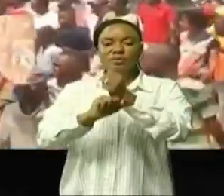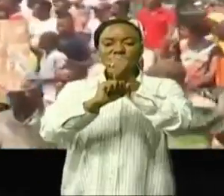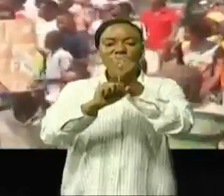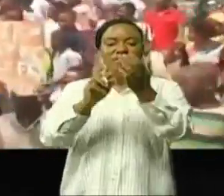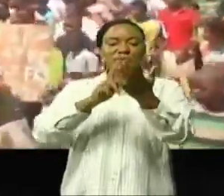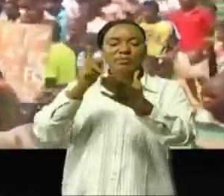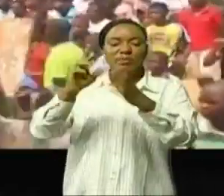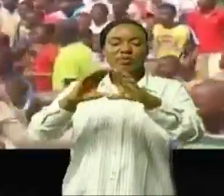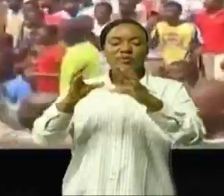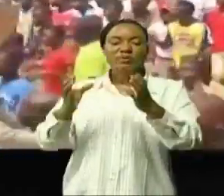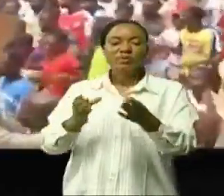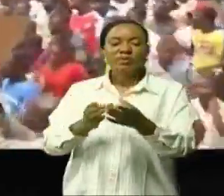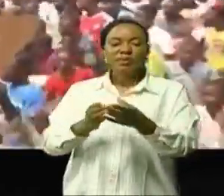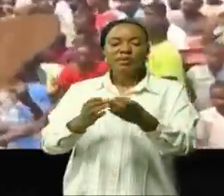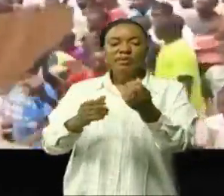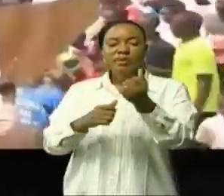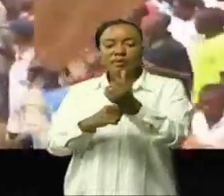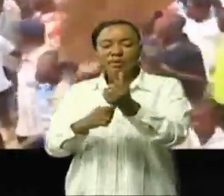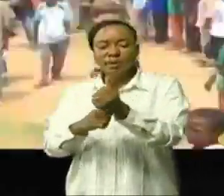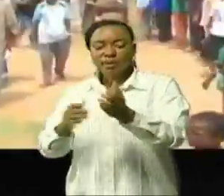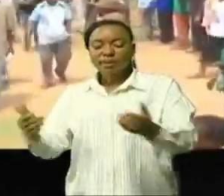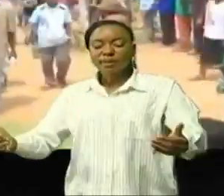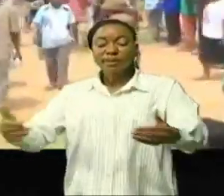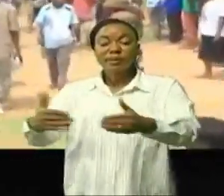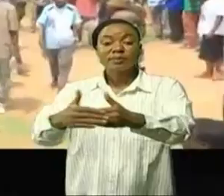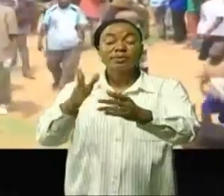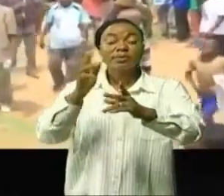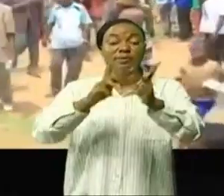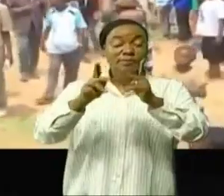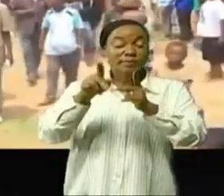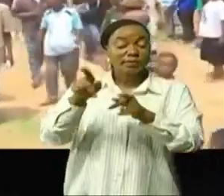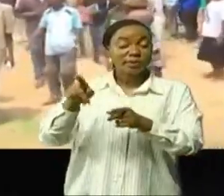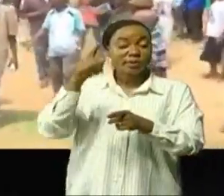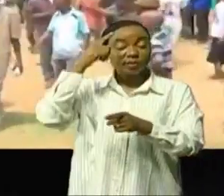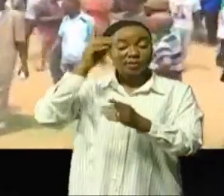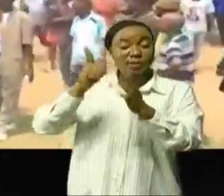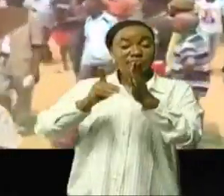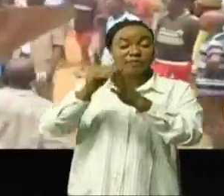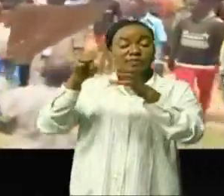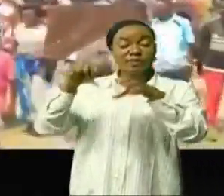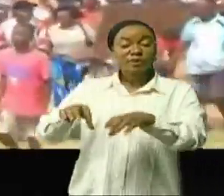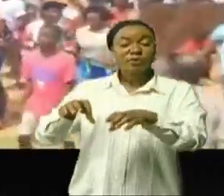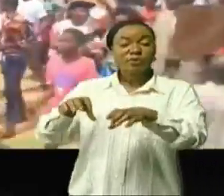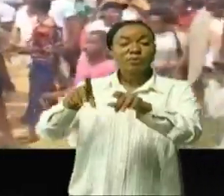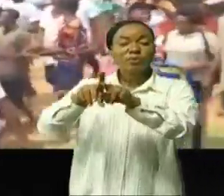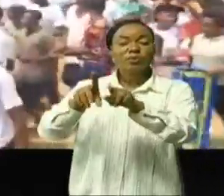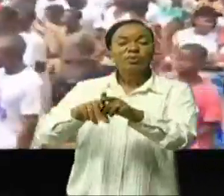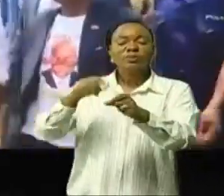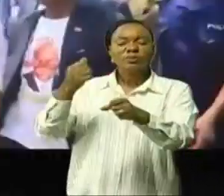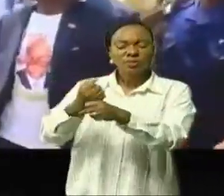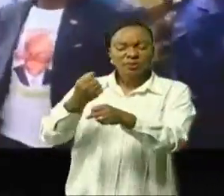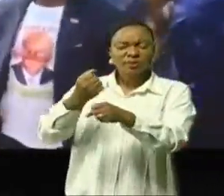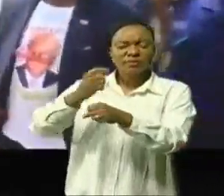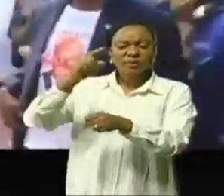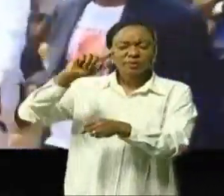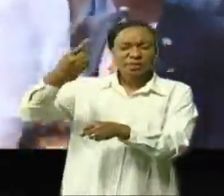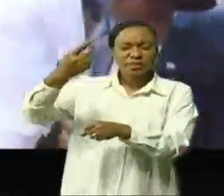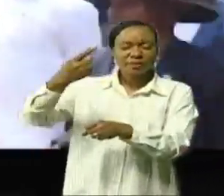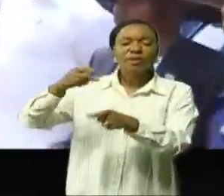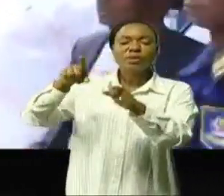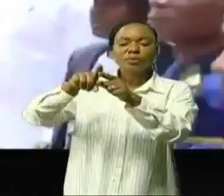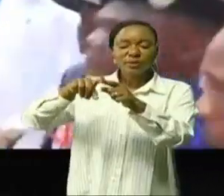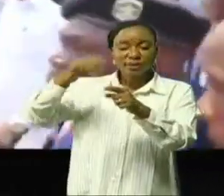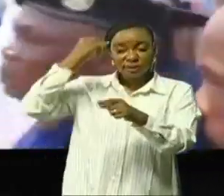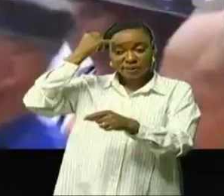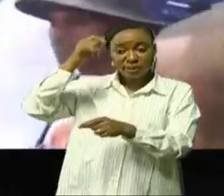communautaires des paysans car l'encadrement des paysans pour le développement du Congo est son cheval de bataille C'est dans cette optique